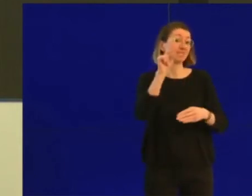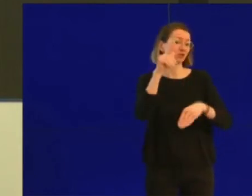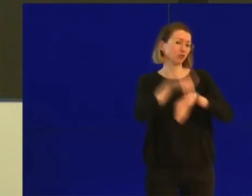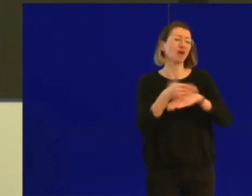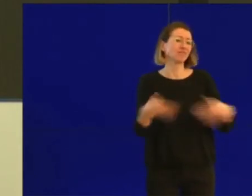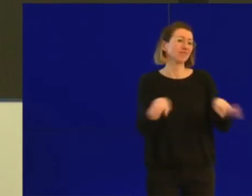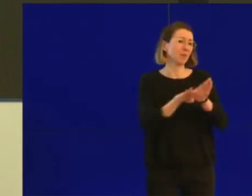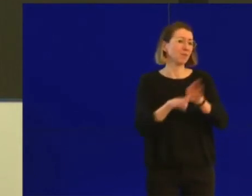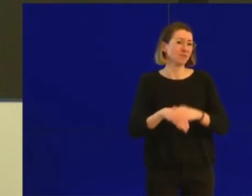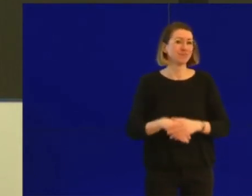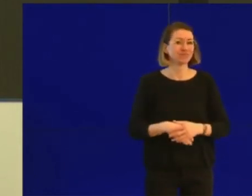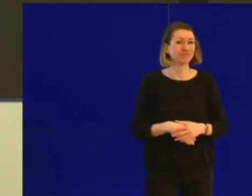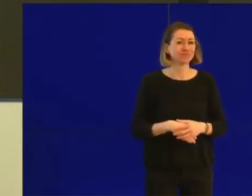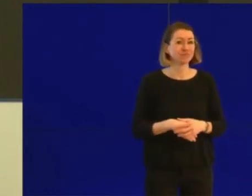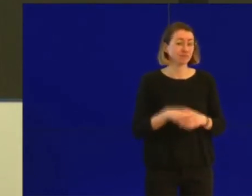sociale.